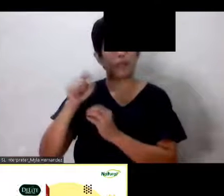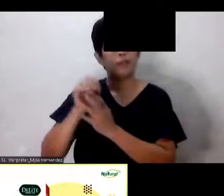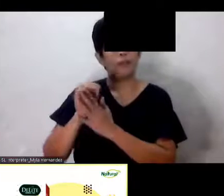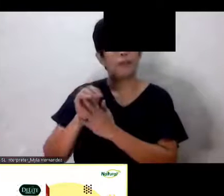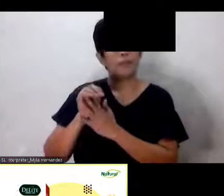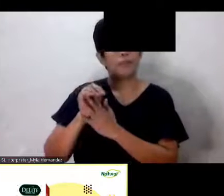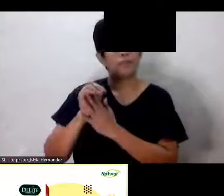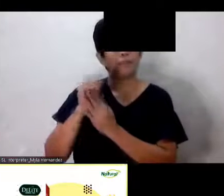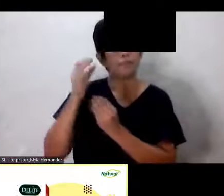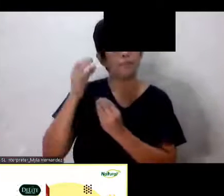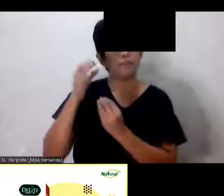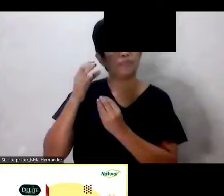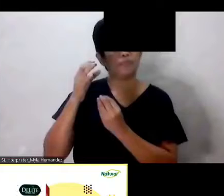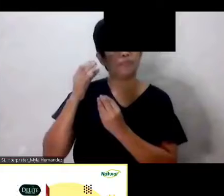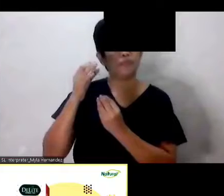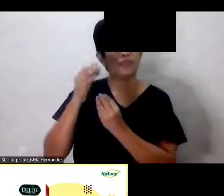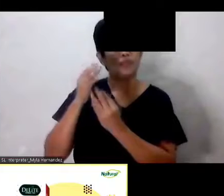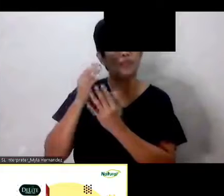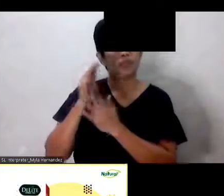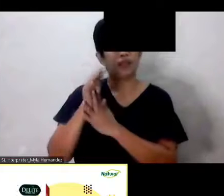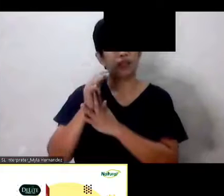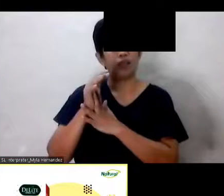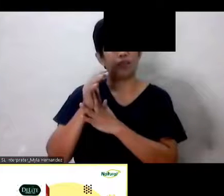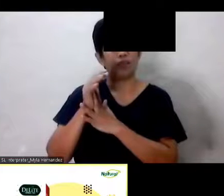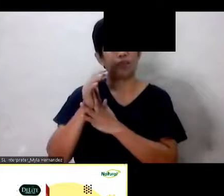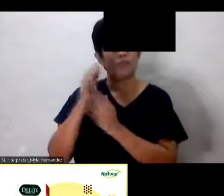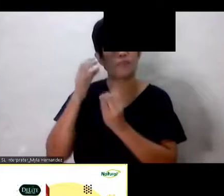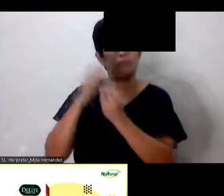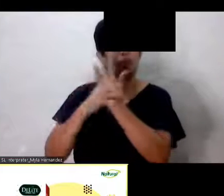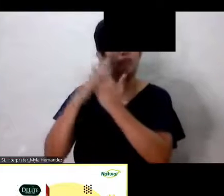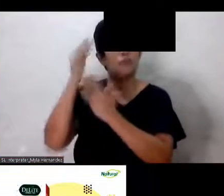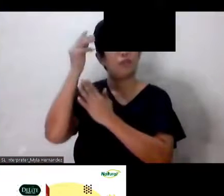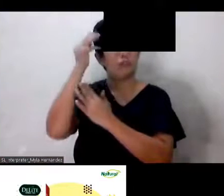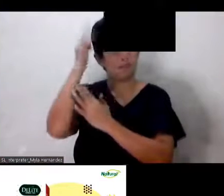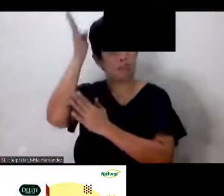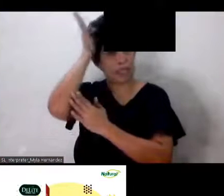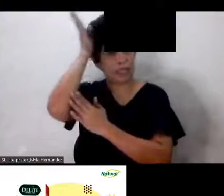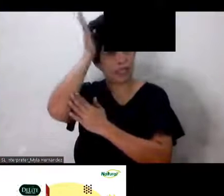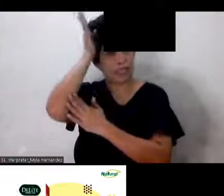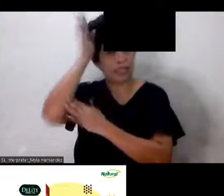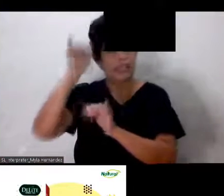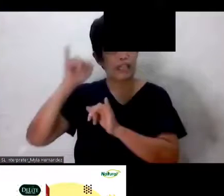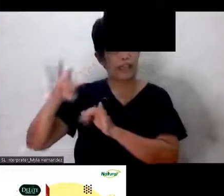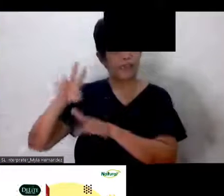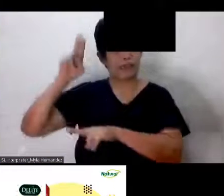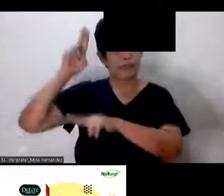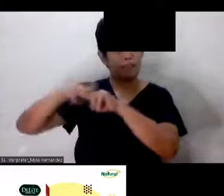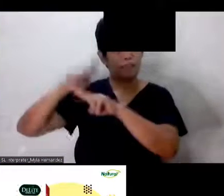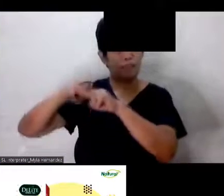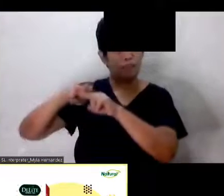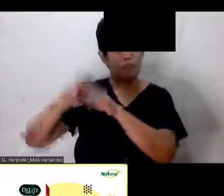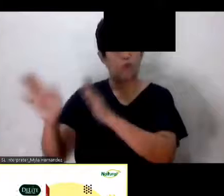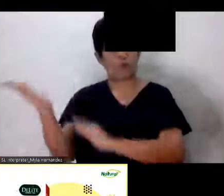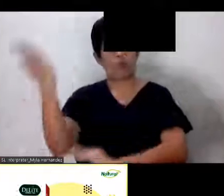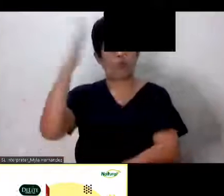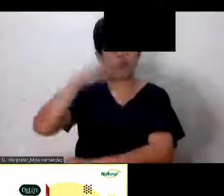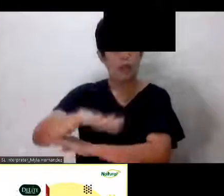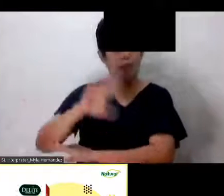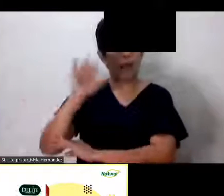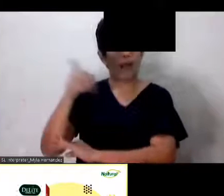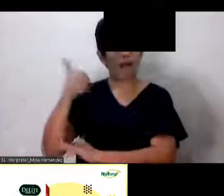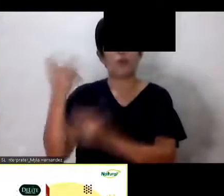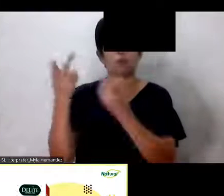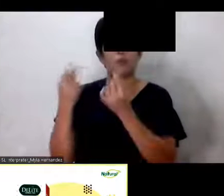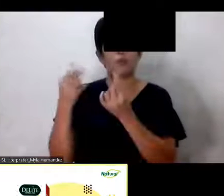Paano yung gagawin kung nakaupo tayong maghapon? paano yung gagawin kung nakahiga tayo maghapon? Paano yung